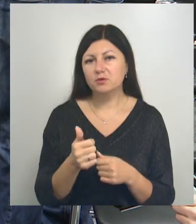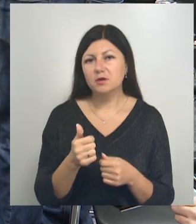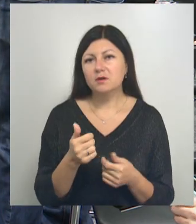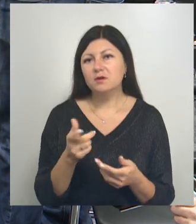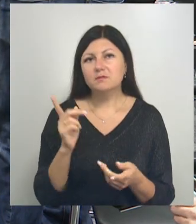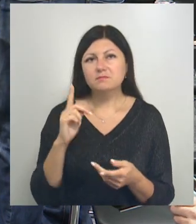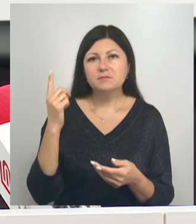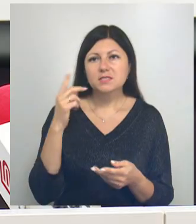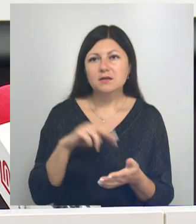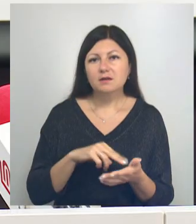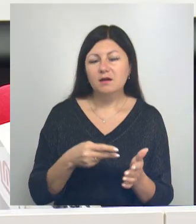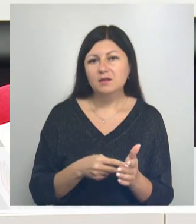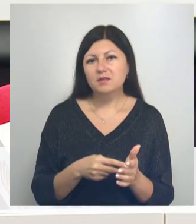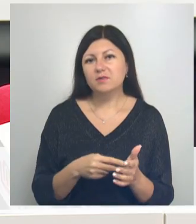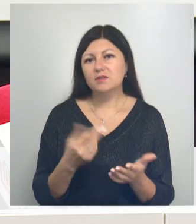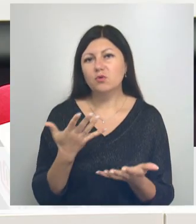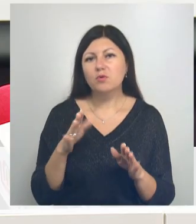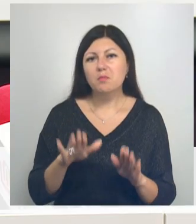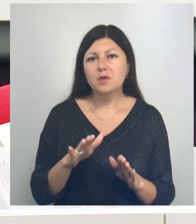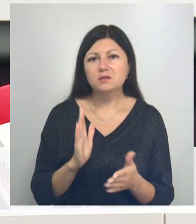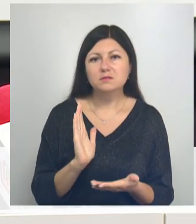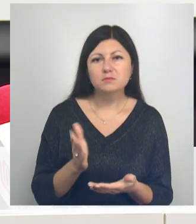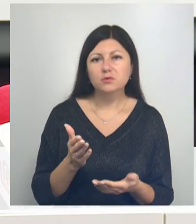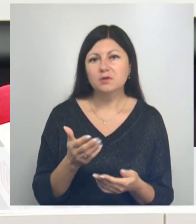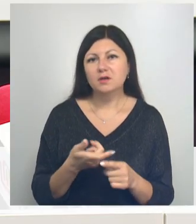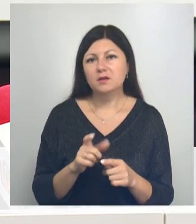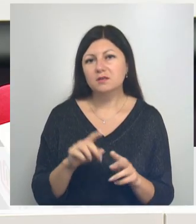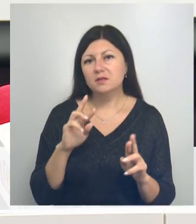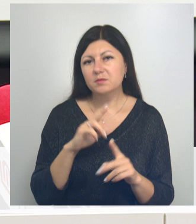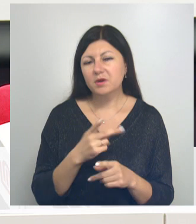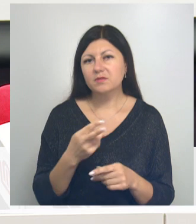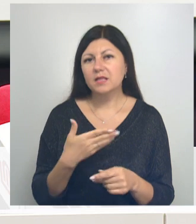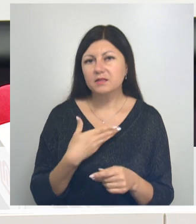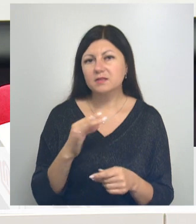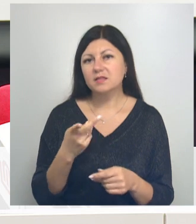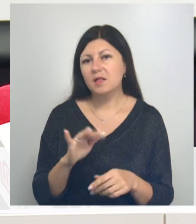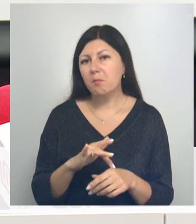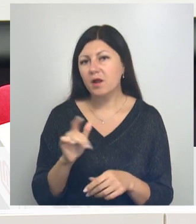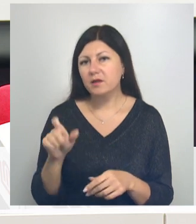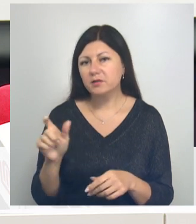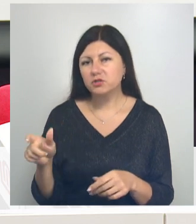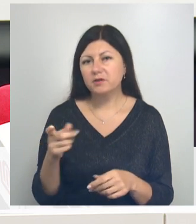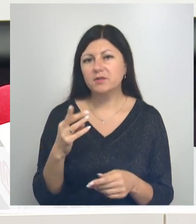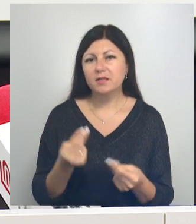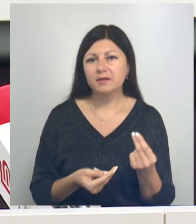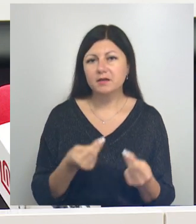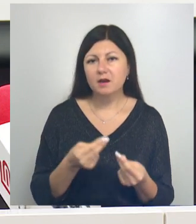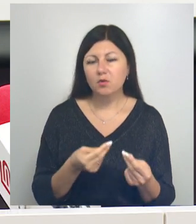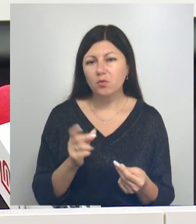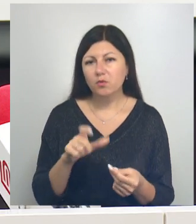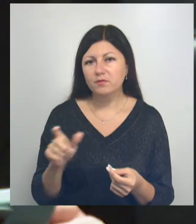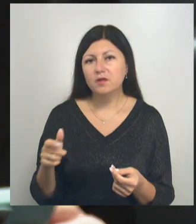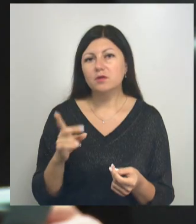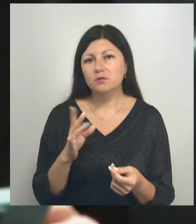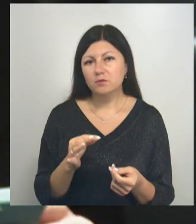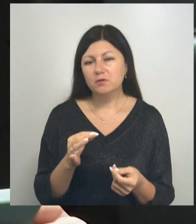и бравировать какими-то местами, наверное, будет неправильно и для нас, и для болельщиков, и для игроков. Но